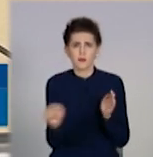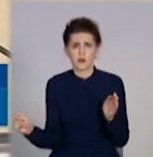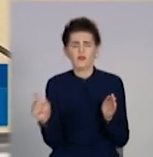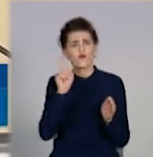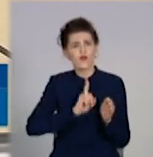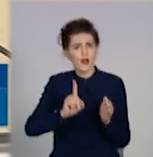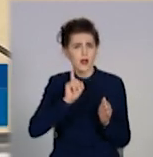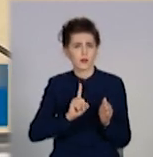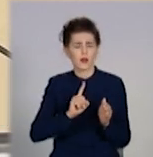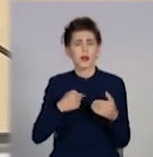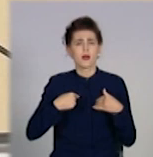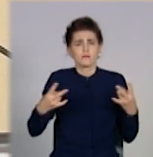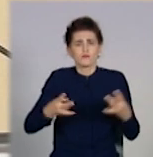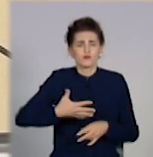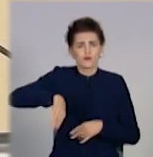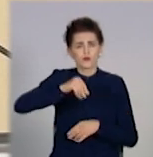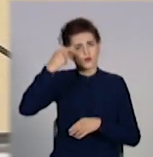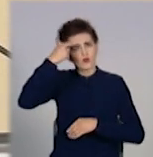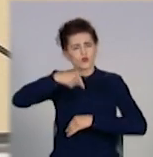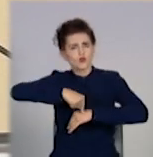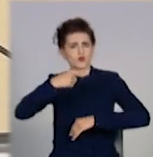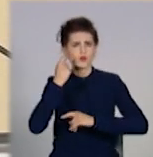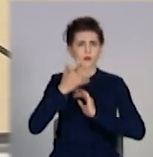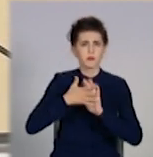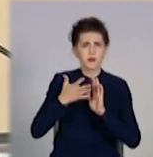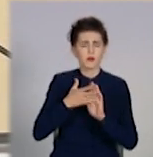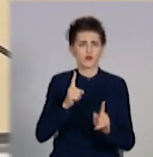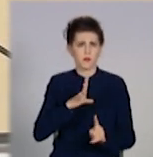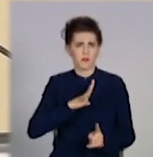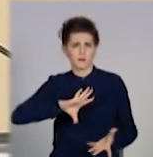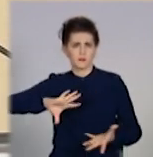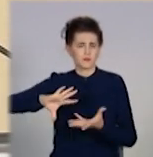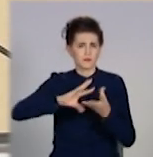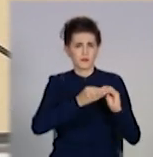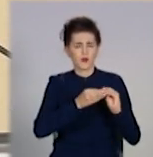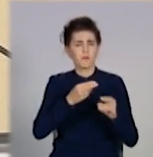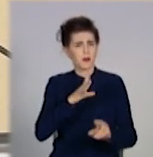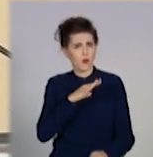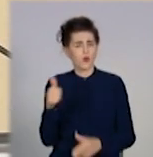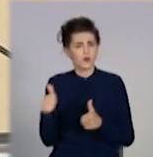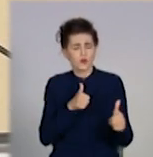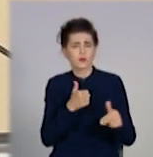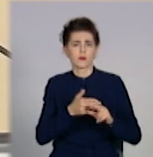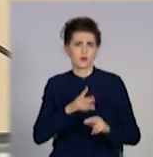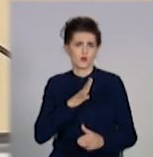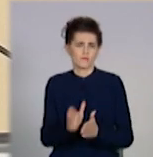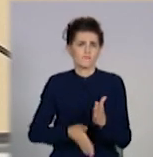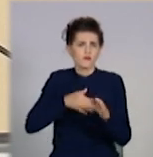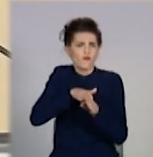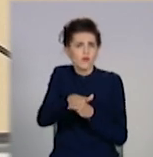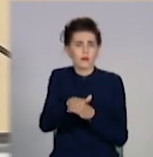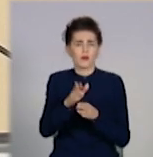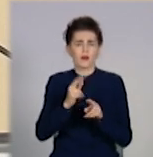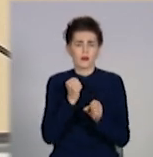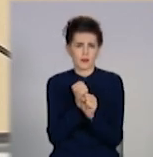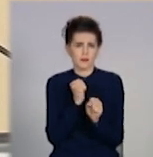свідомо ставитися до цього. І тоді той позитивний результат, а я в цьому впевнений, який буде досягнутий, він дасть